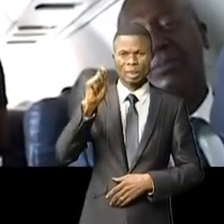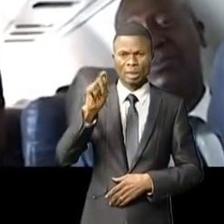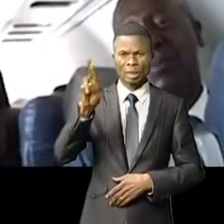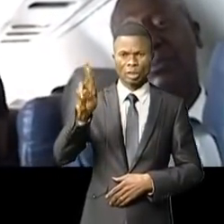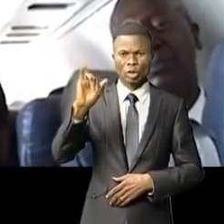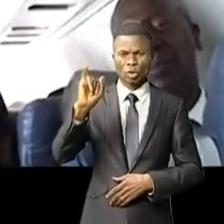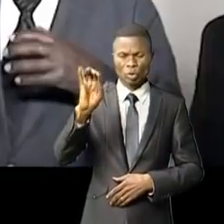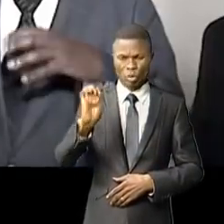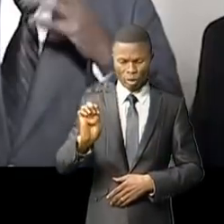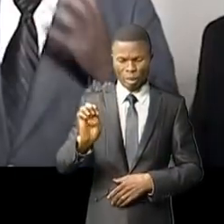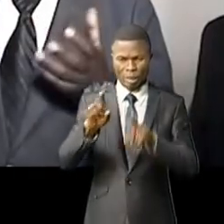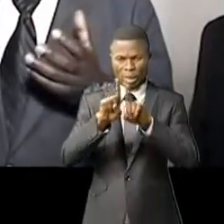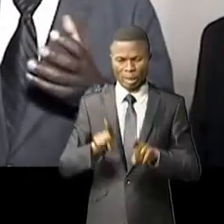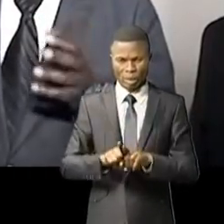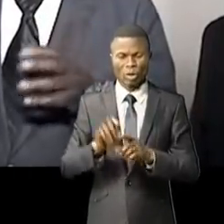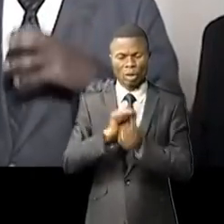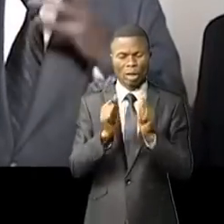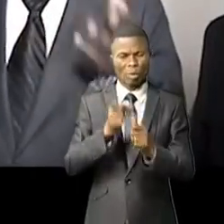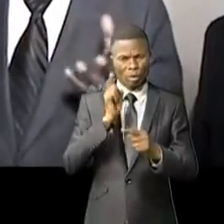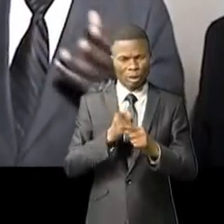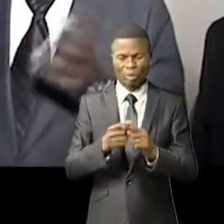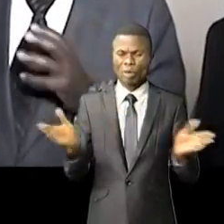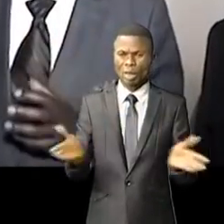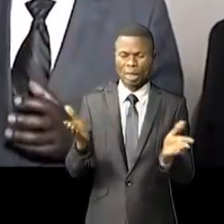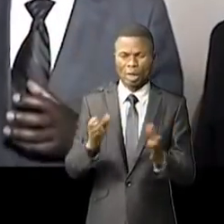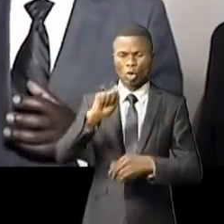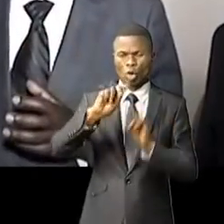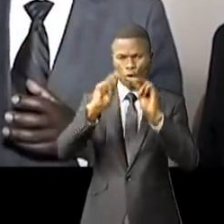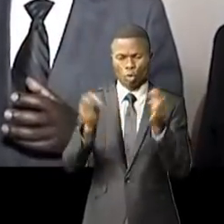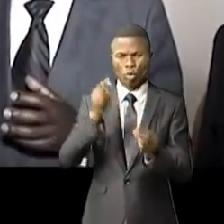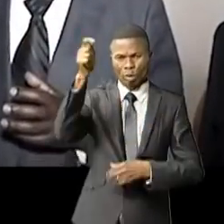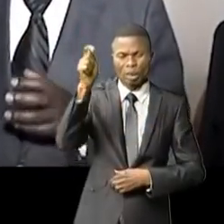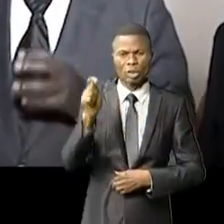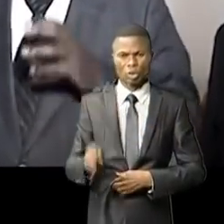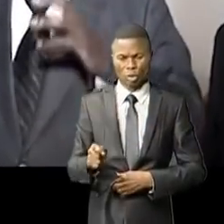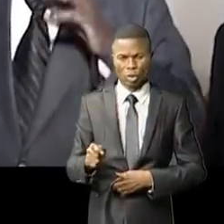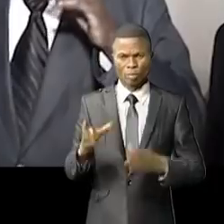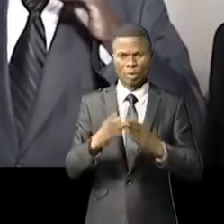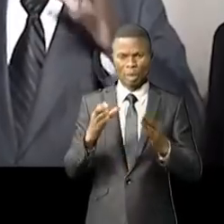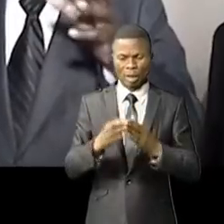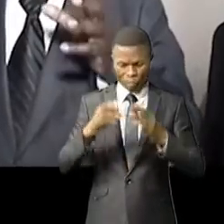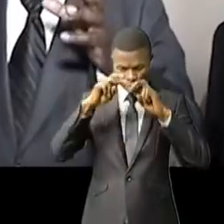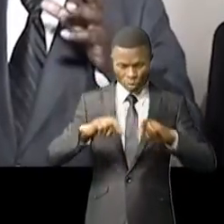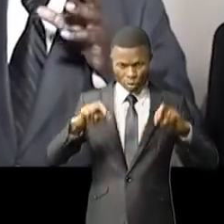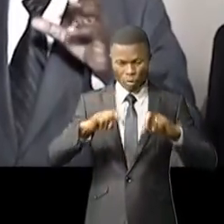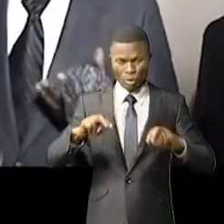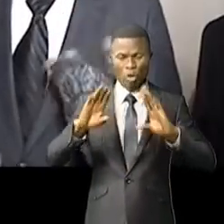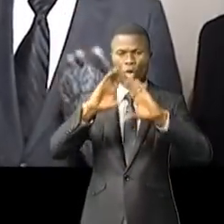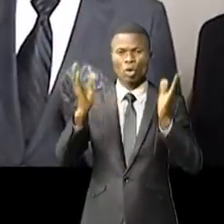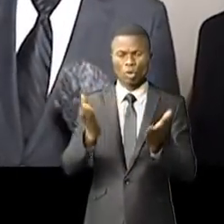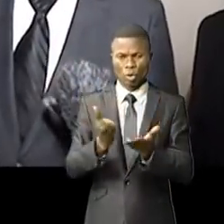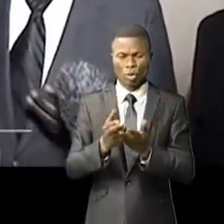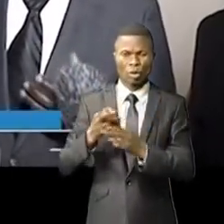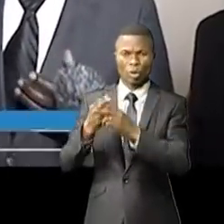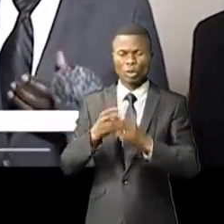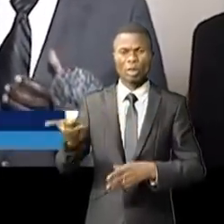aussi apporter nos encouragements à nos forces de défense et de sécurité. Avec en tête le comité de sécurité